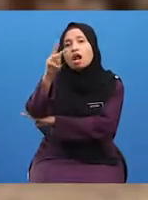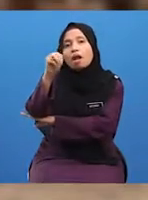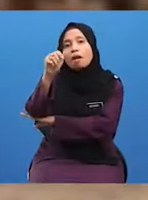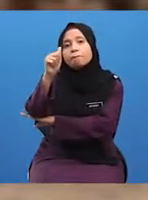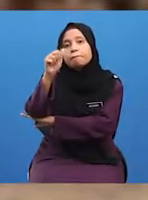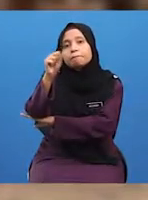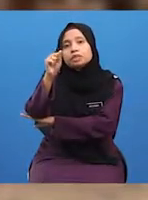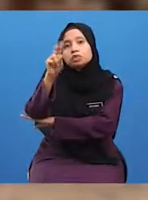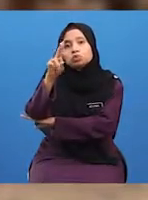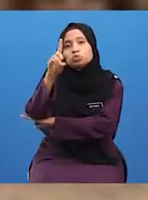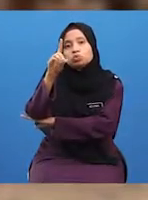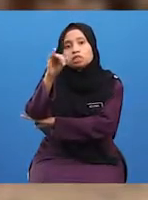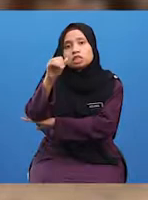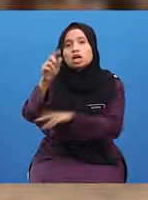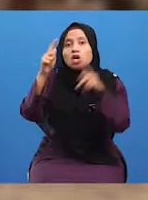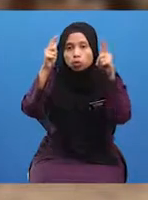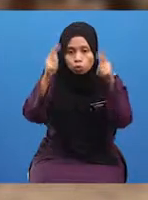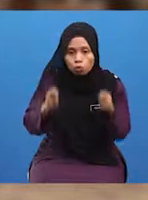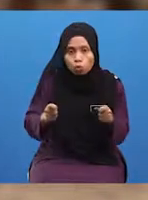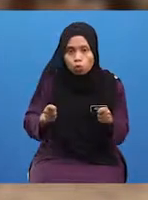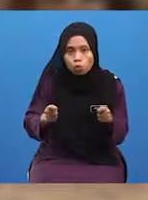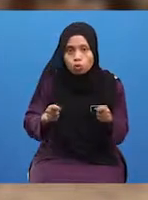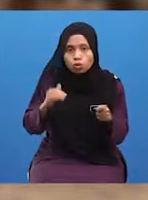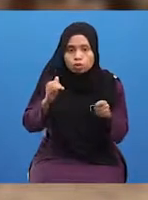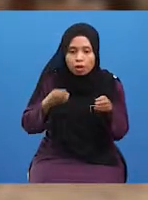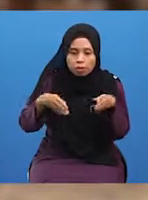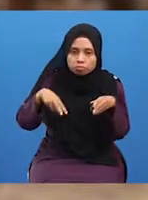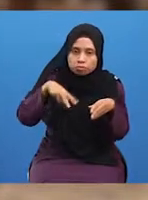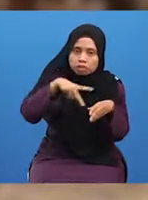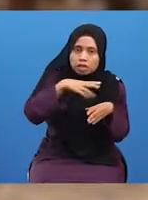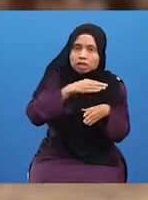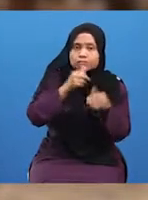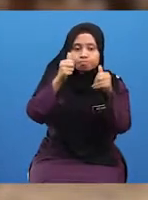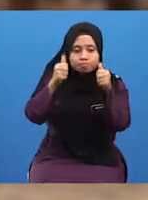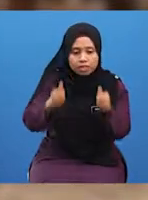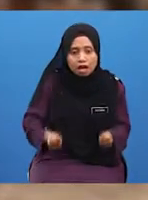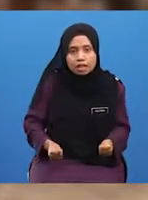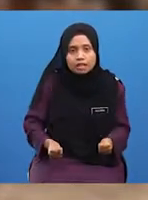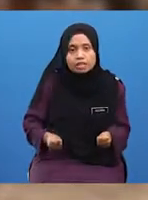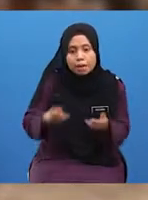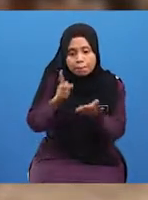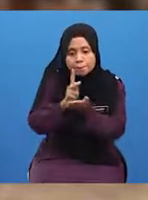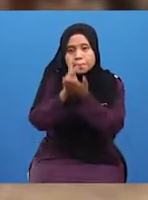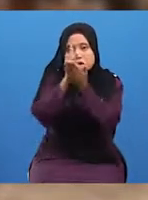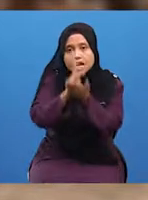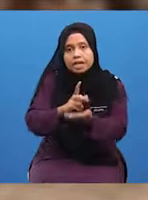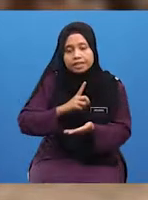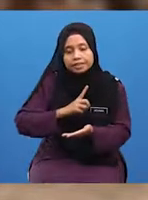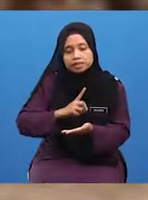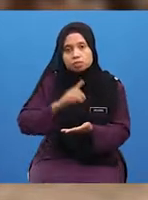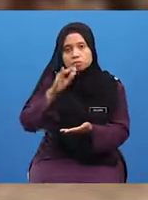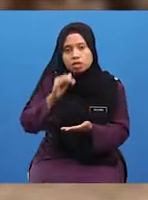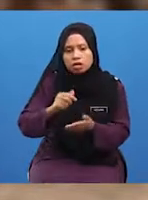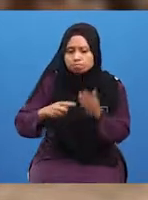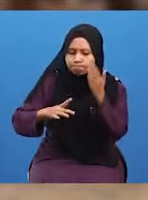seorang tokoh, pengembaraan dan ahli pelayaran Islam yang